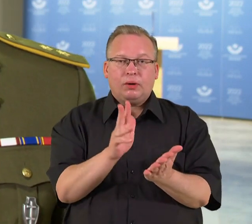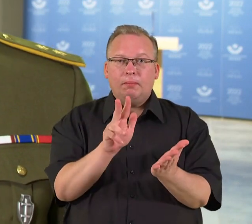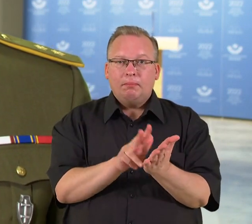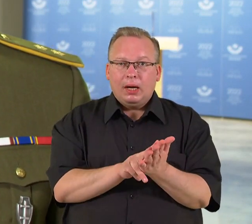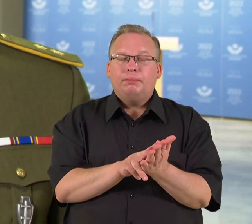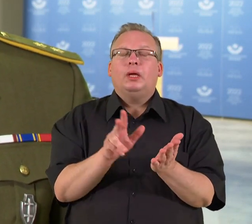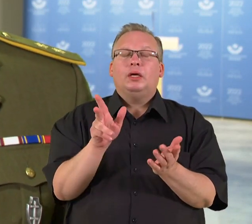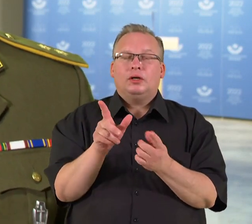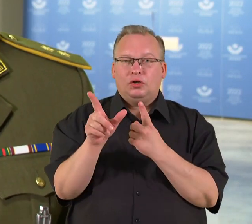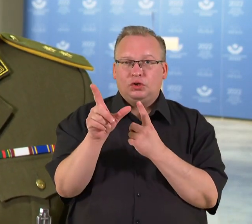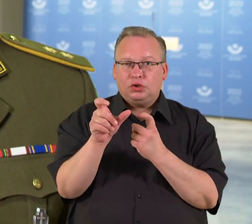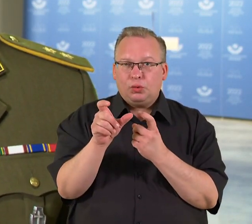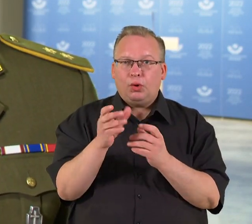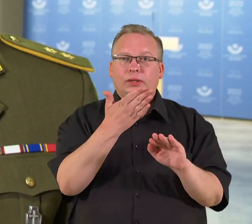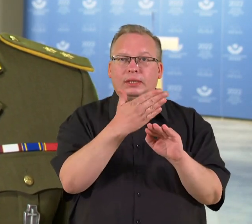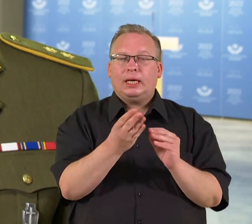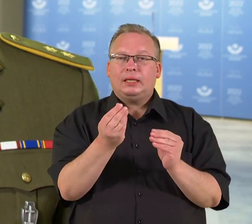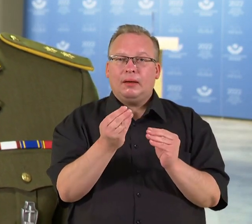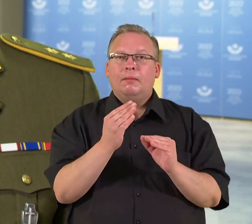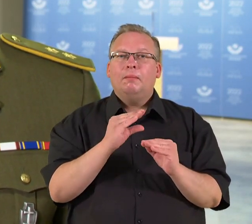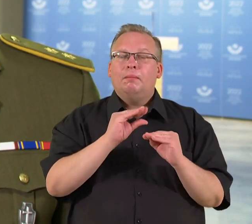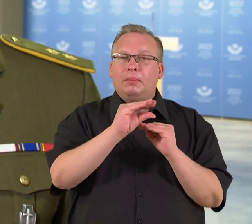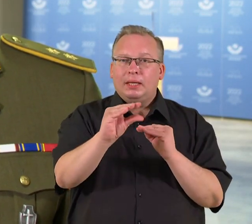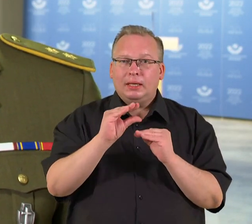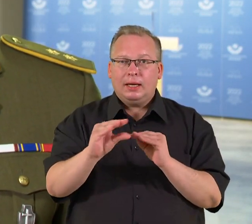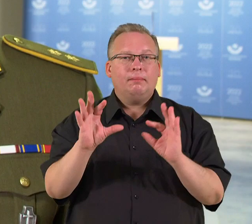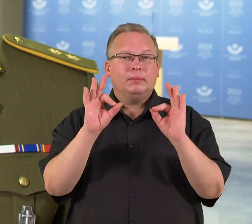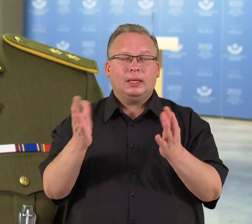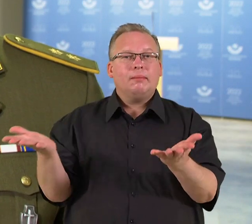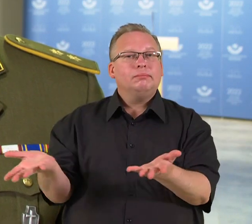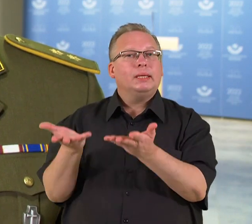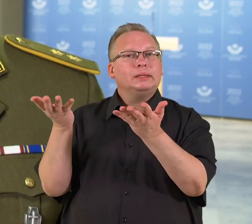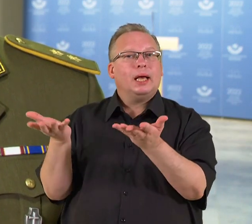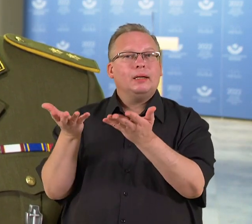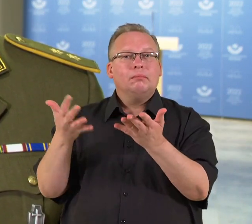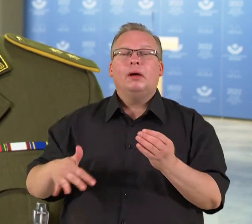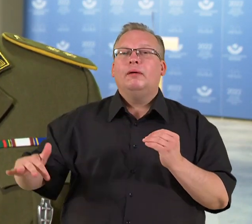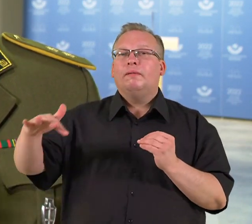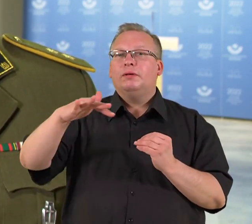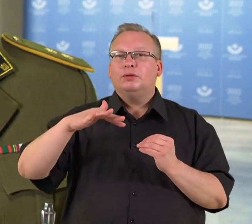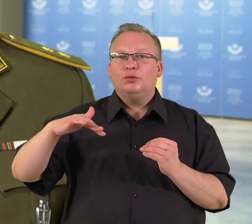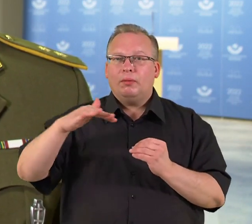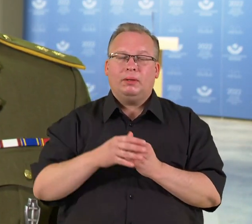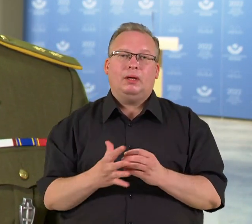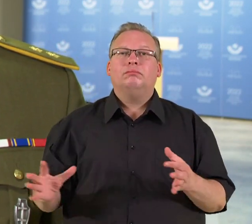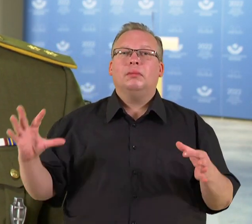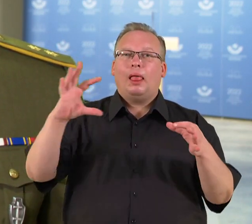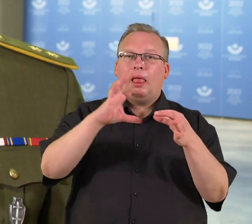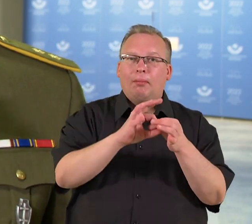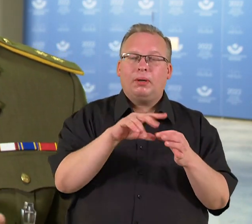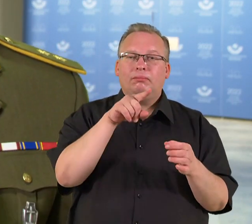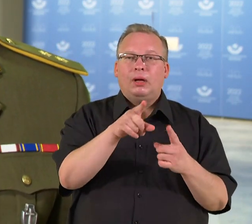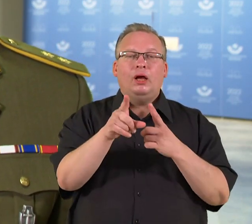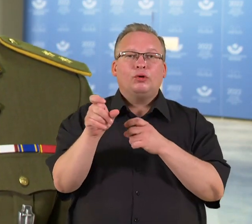Šaulio krepšelis, ir daugelis kitų dalykų, tikrai paskatins visuomenę jungtis prie Šauliu